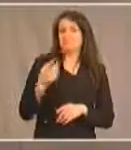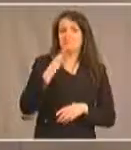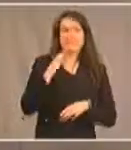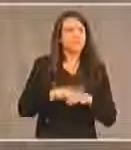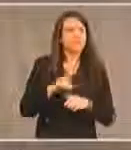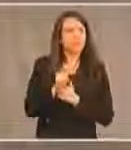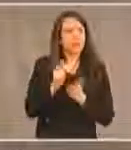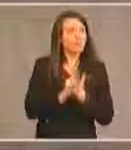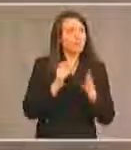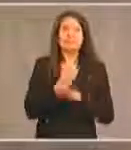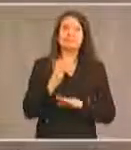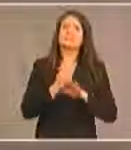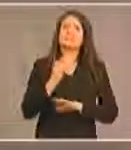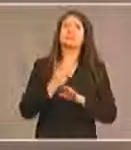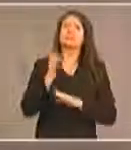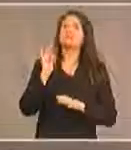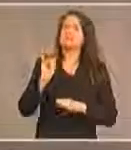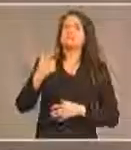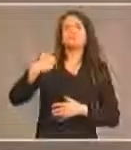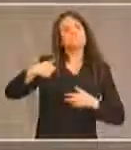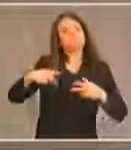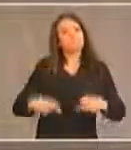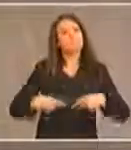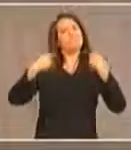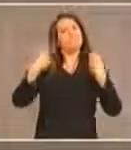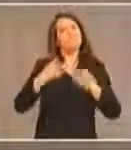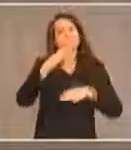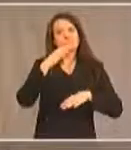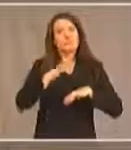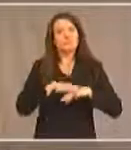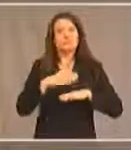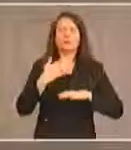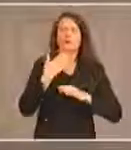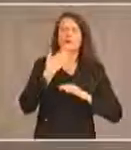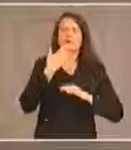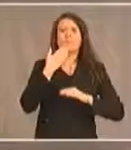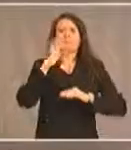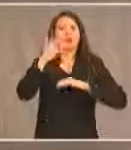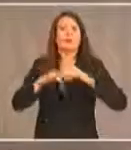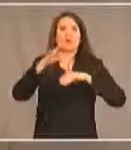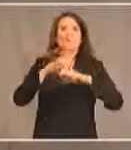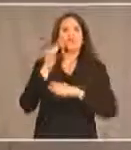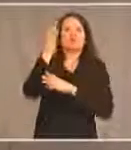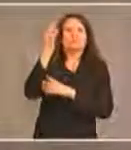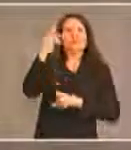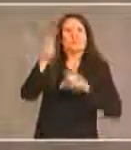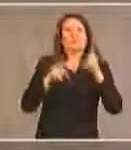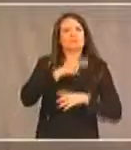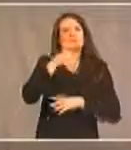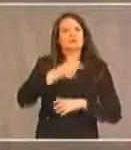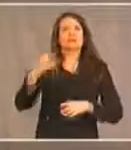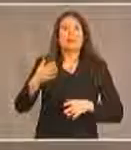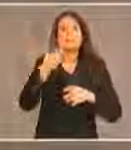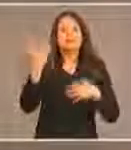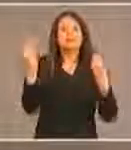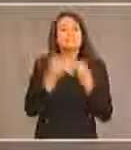question de loi sur l'accessibilité et cela nous a permis de parler d'un meilleur monde pour nos gens qui ont des handicaps alors merci d